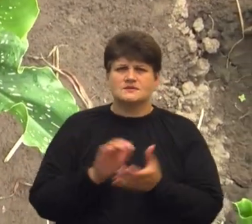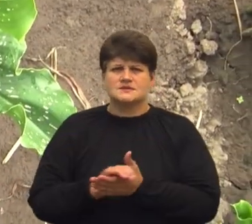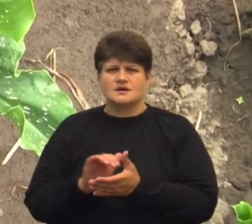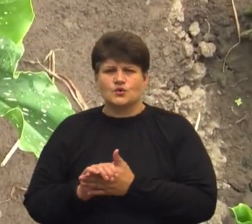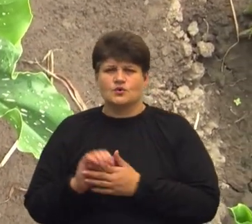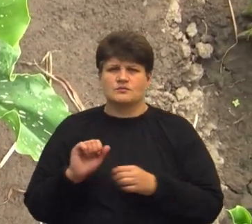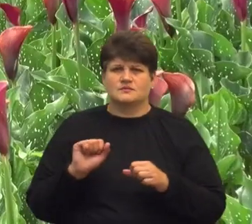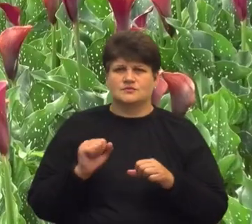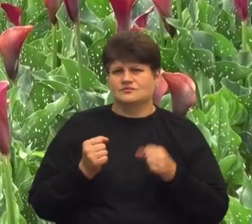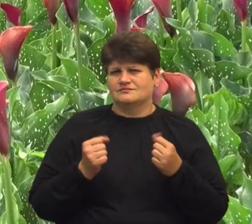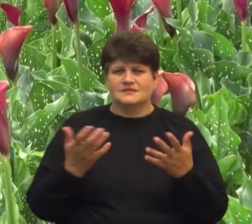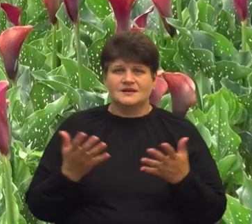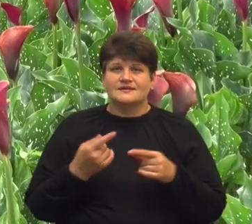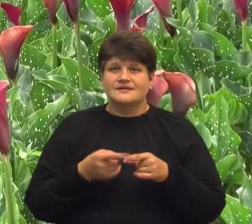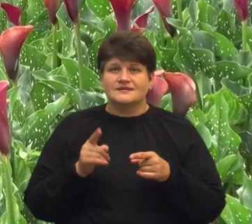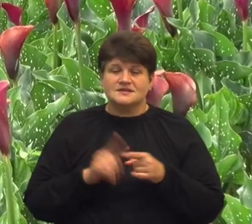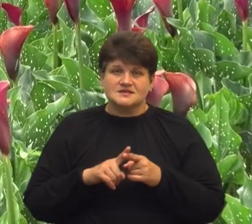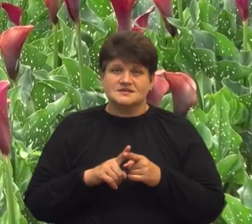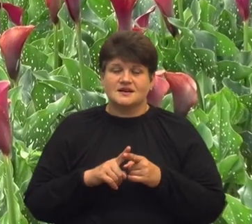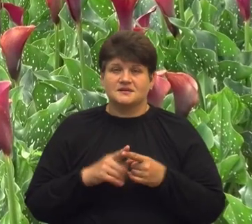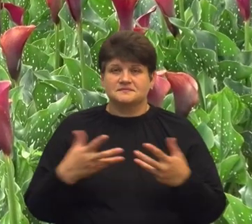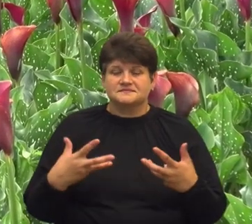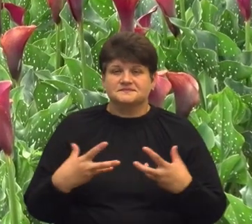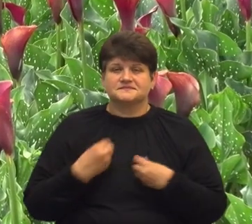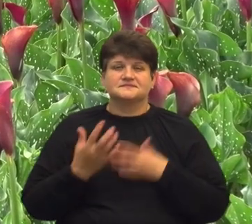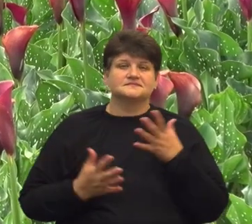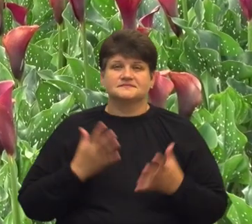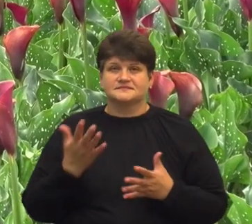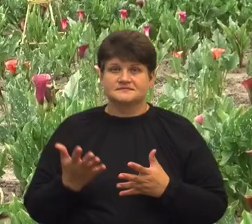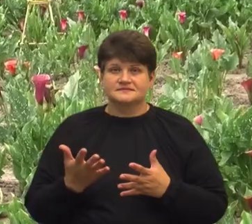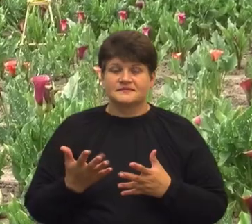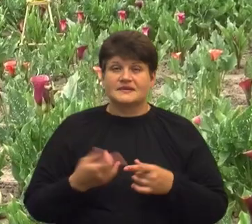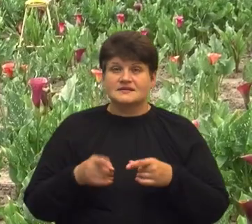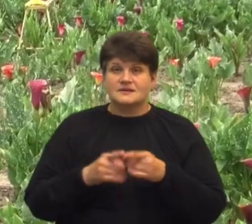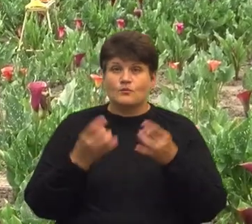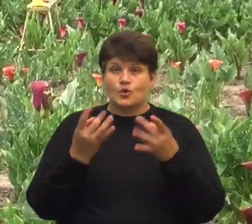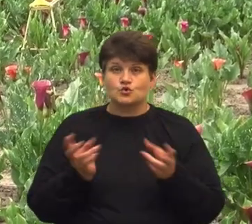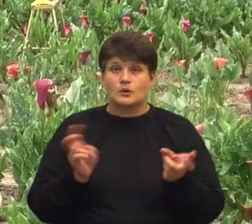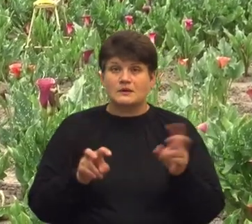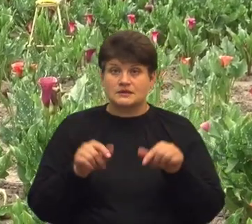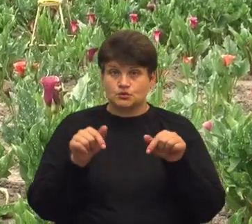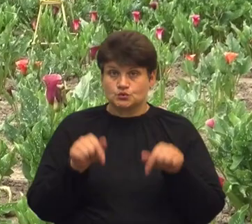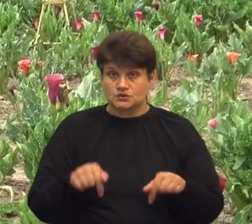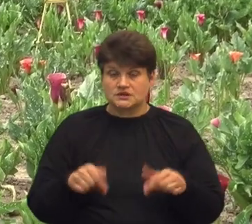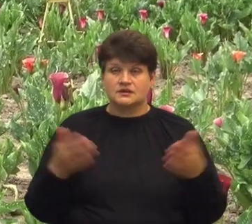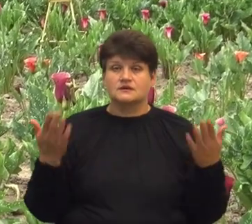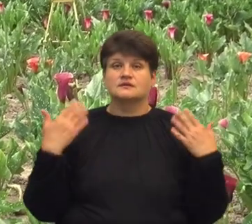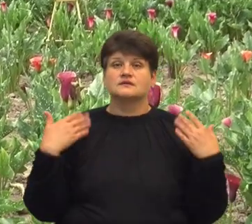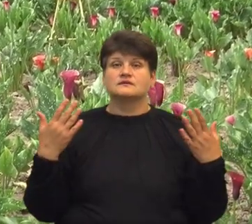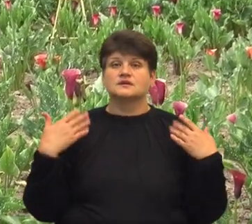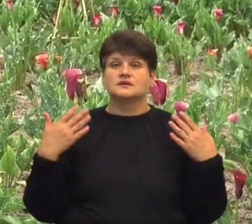нього кали – це ліки від депресії, каже Василь Романчак. Ти просто прийдеш сюди, віддихаєш